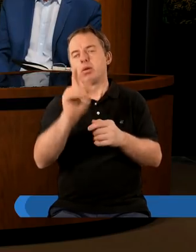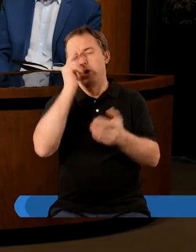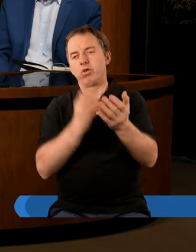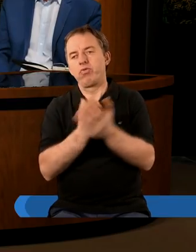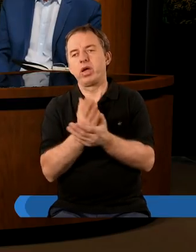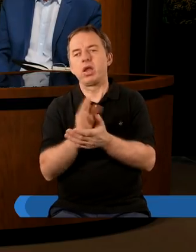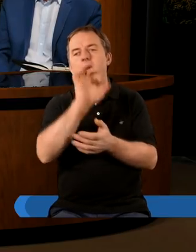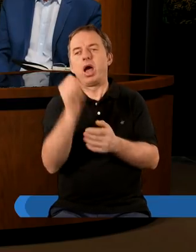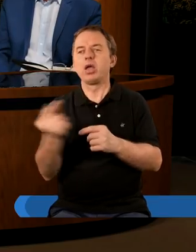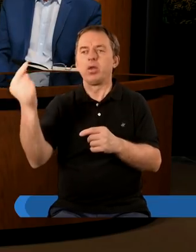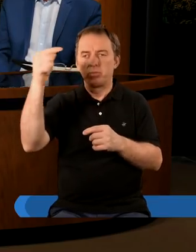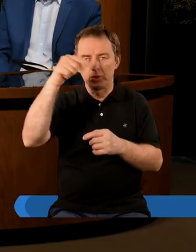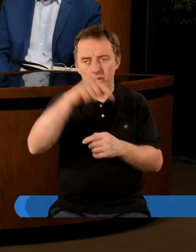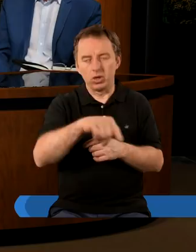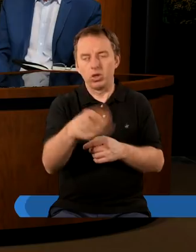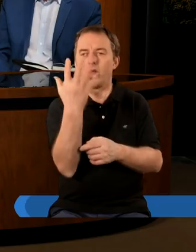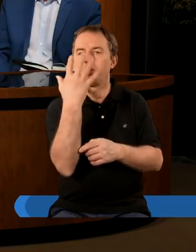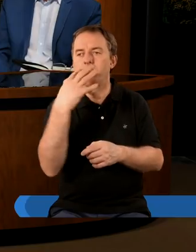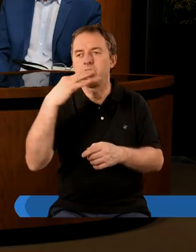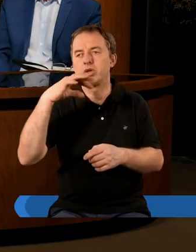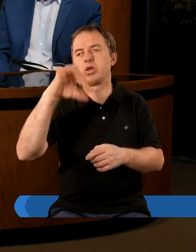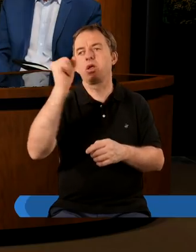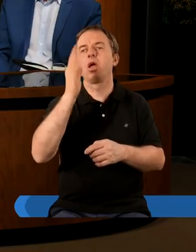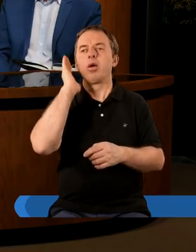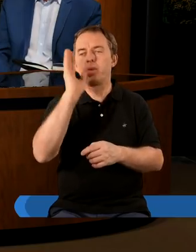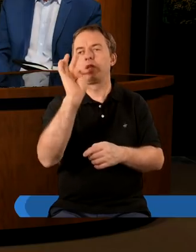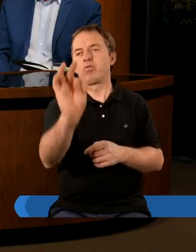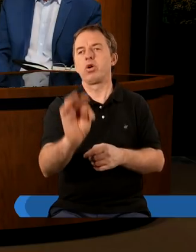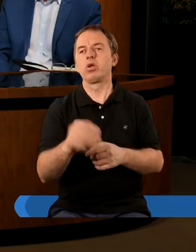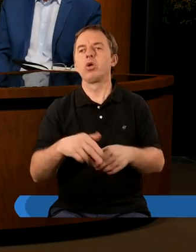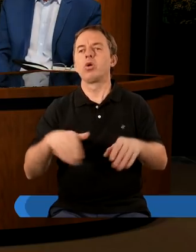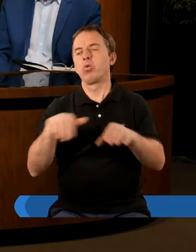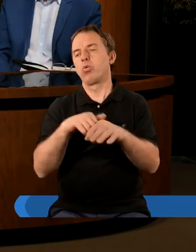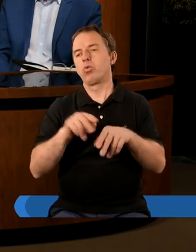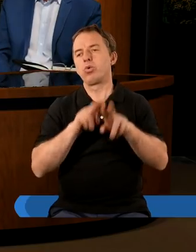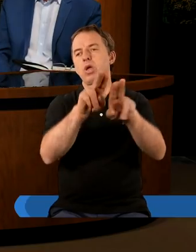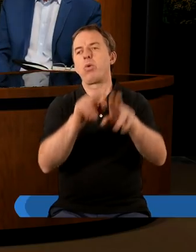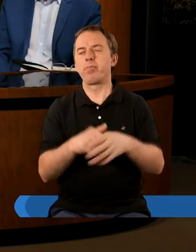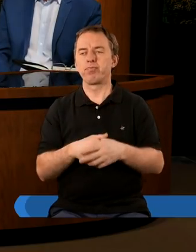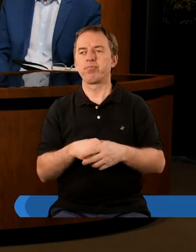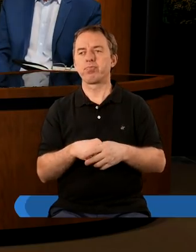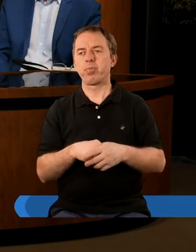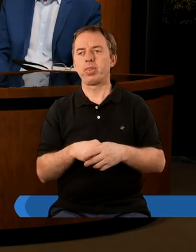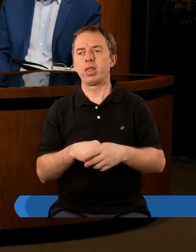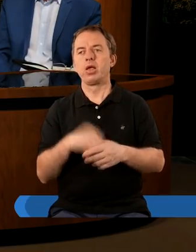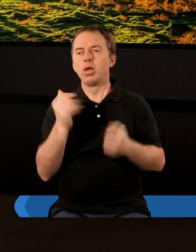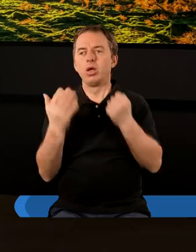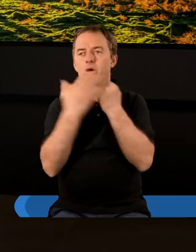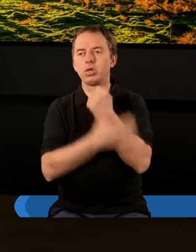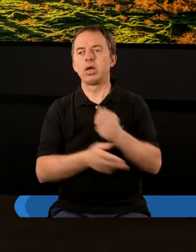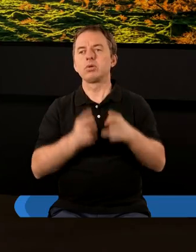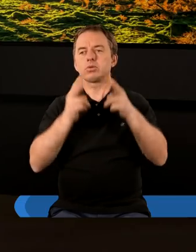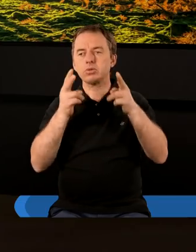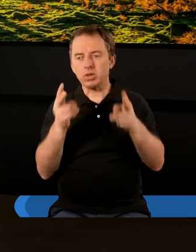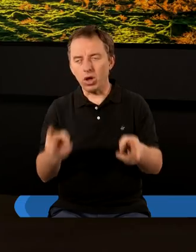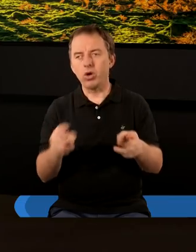bądź wierny, aż przyjdę, a to zwycięstwo będzie też twoim udziałem. Tak, ostatni